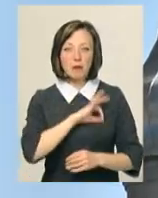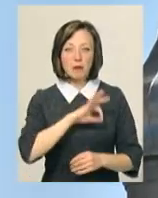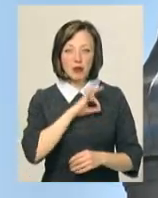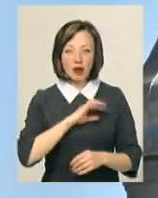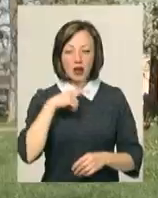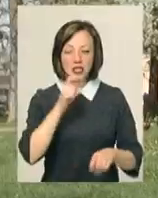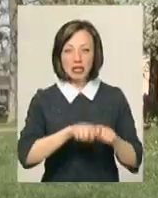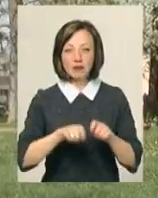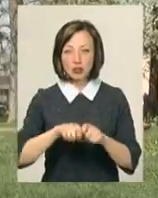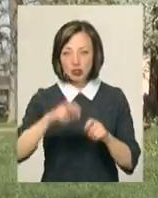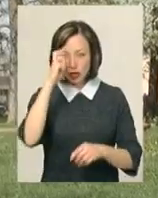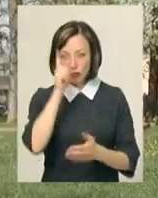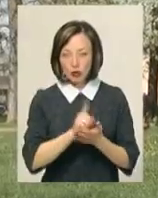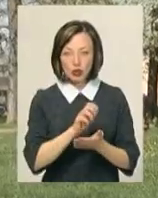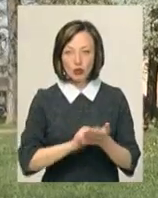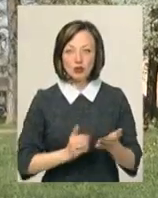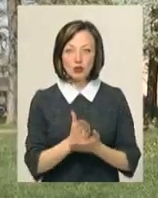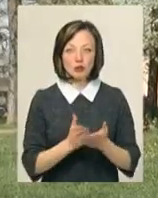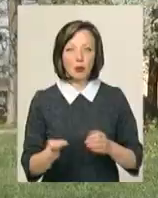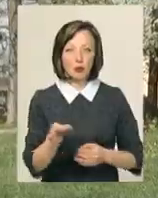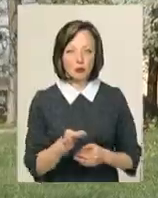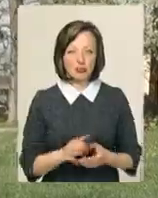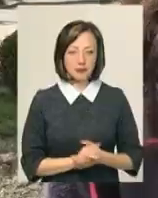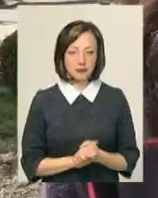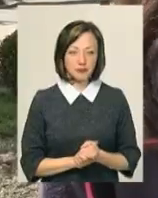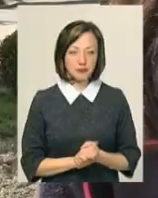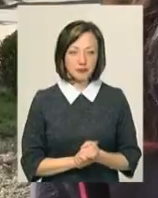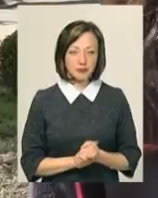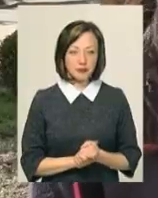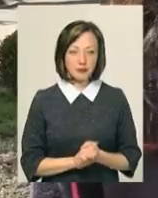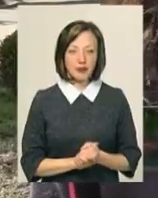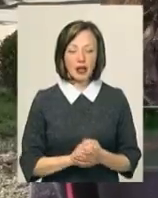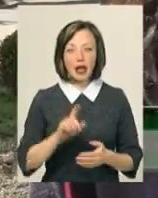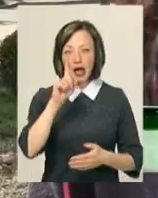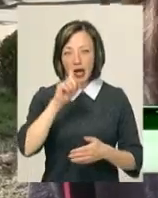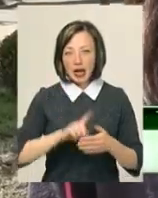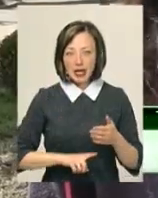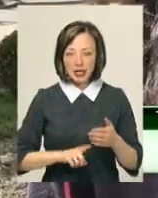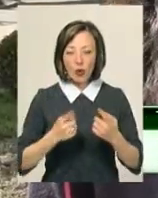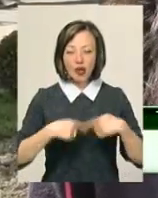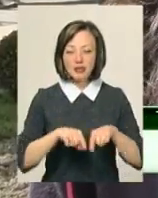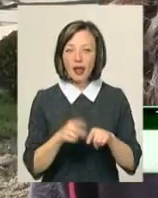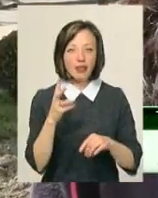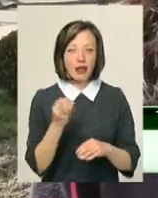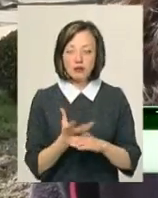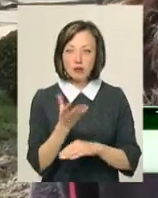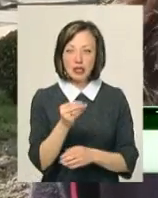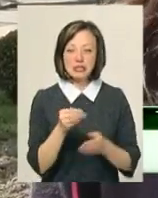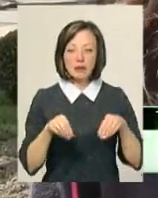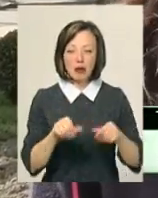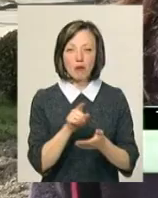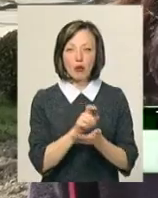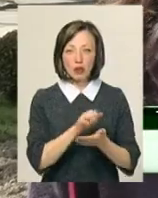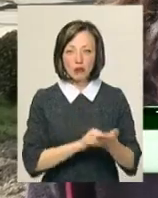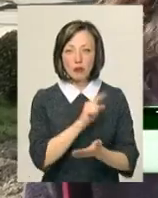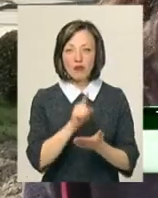ревізор інспектор Державної фіскальної служби області Тетяна Папуніцька. Релігійні організації не сплачують земельний податок, але в обов'язковому порядку вони